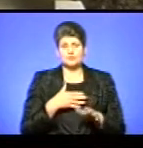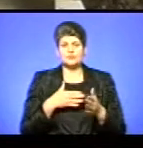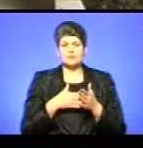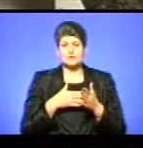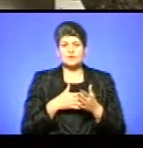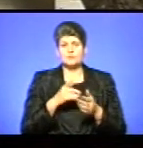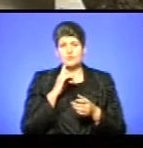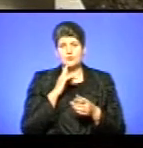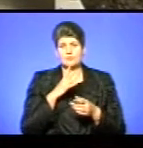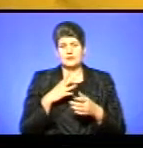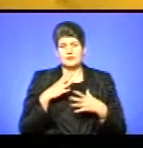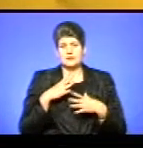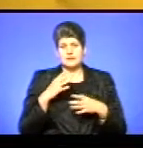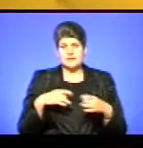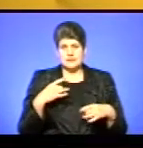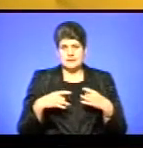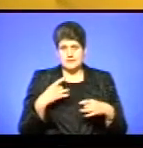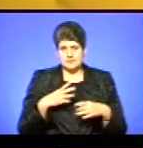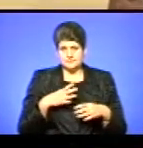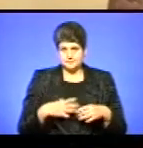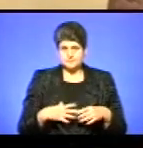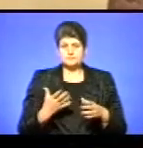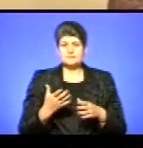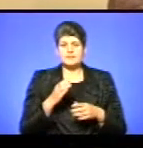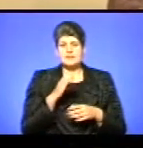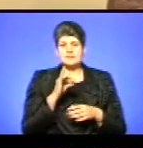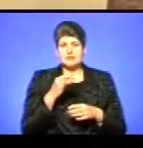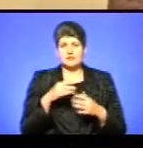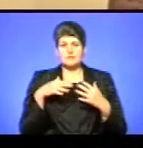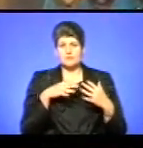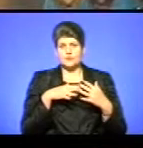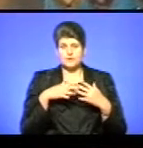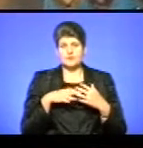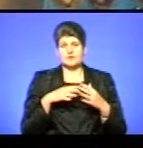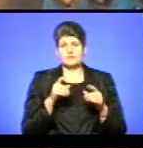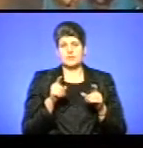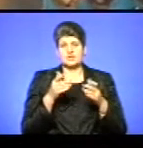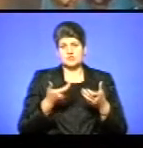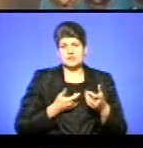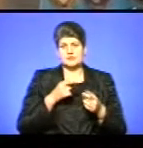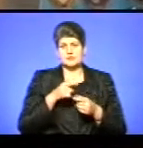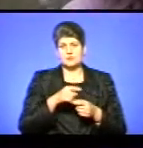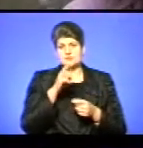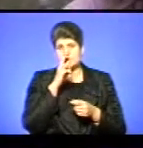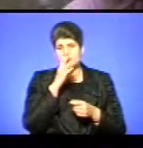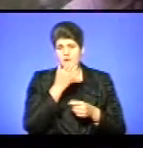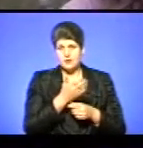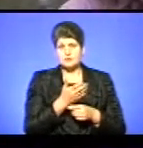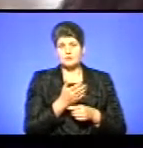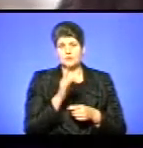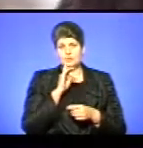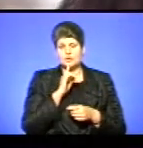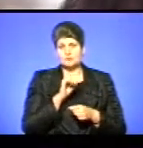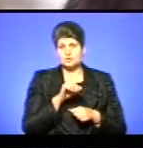просто в мене там витримували нерви і витримував наш бюджет. Сергій воював, ми чемно жили за його солдатську зарплату, доки це було